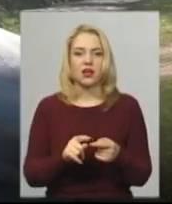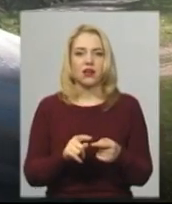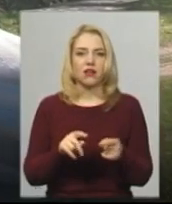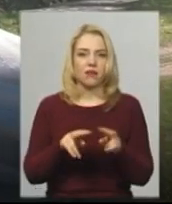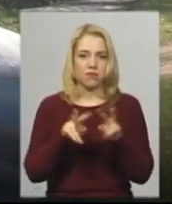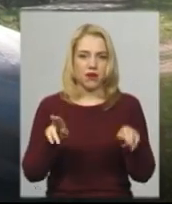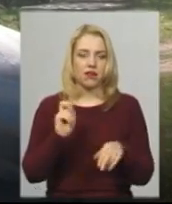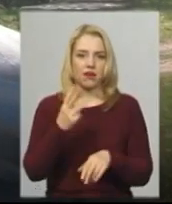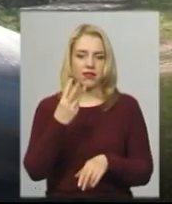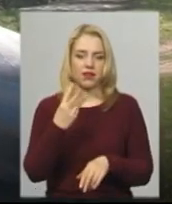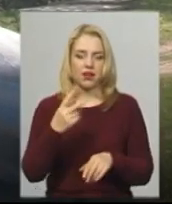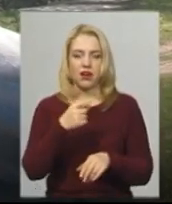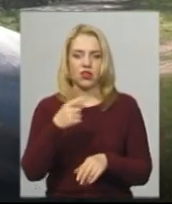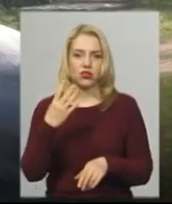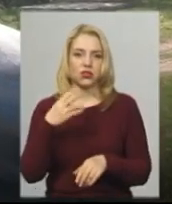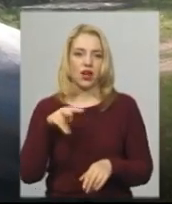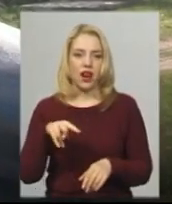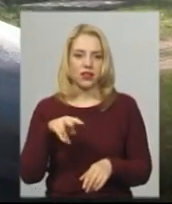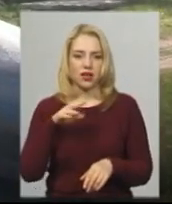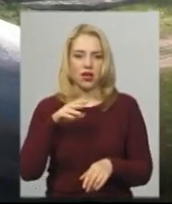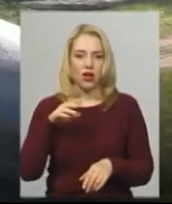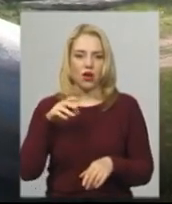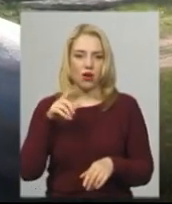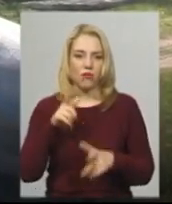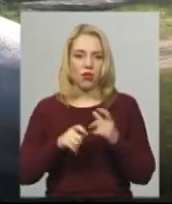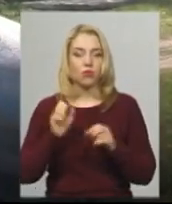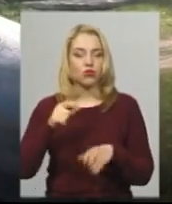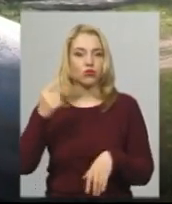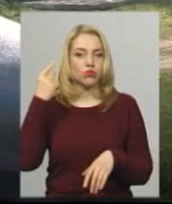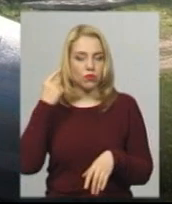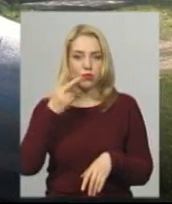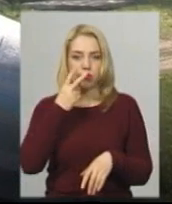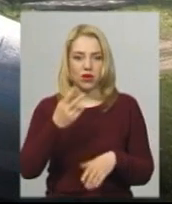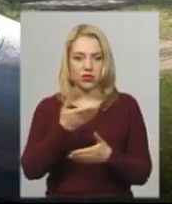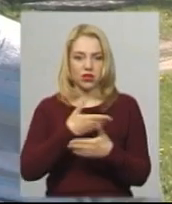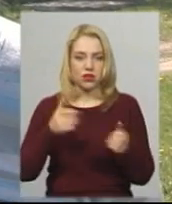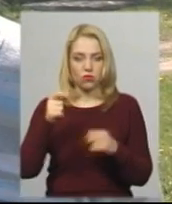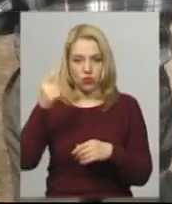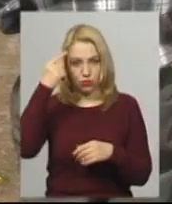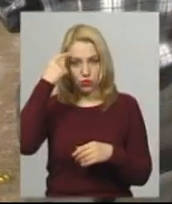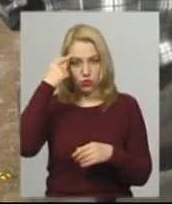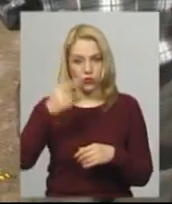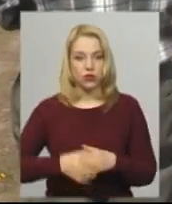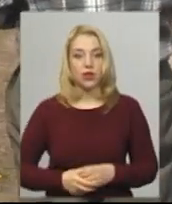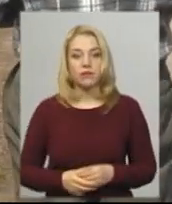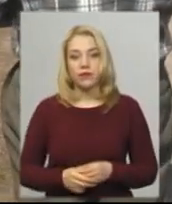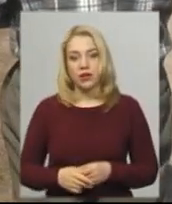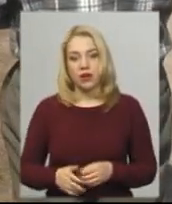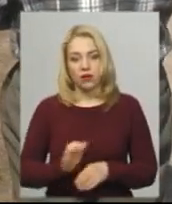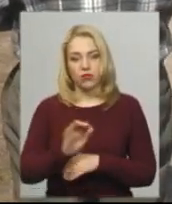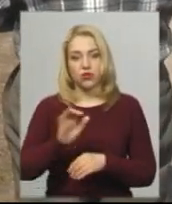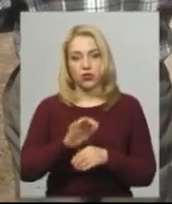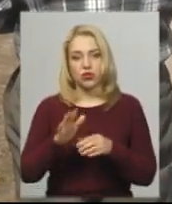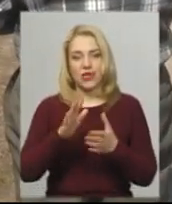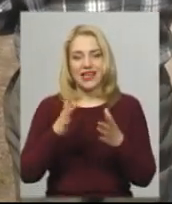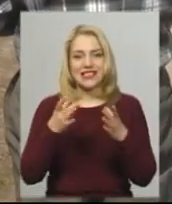Може, нас дослухається і побачать наші міждобладці. Може, вони скам'яняться, що ці ціни. Постачальники сировини двом